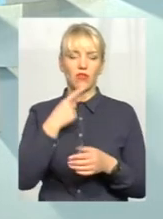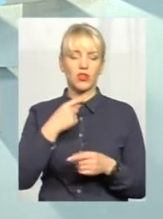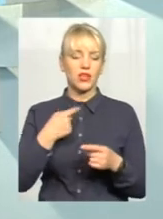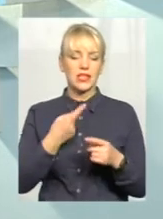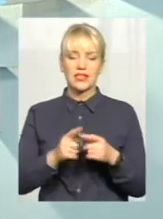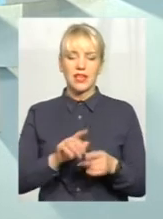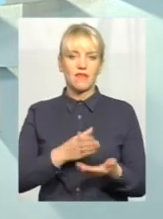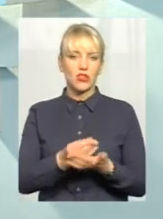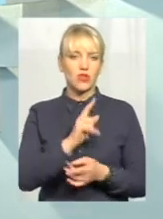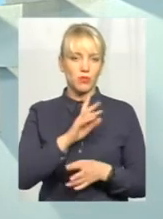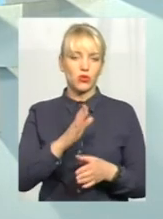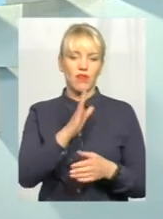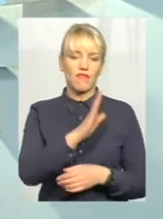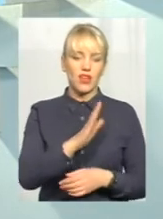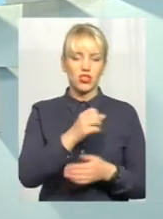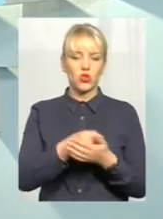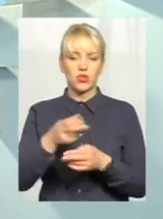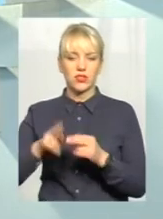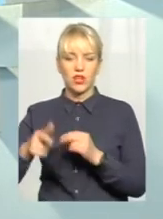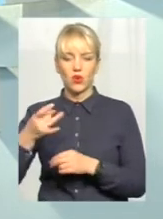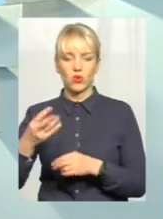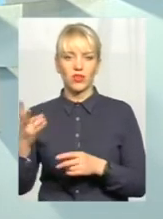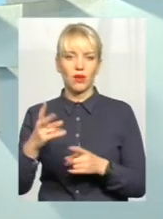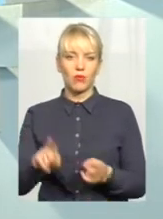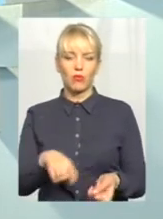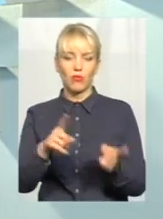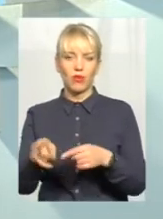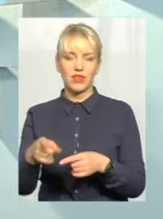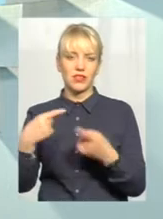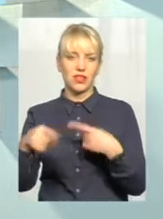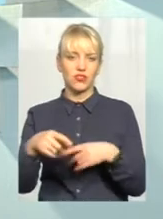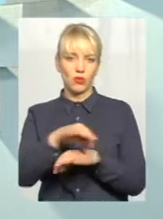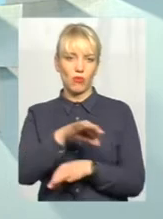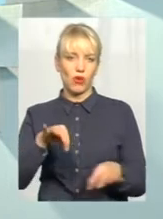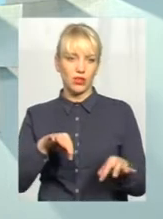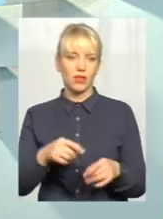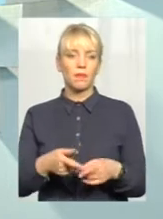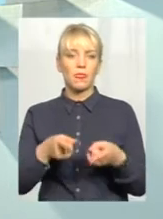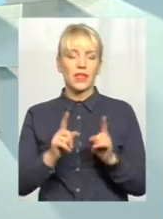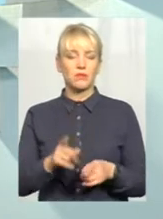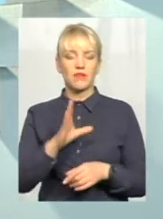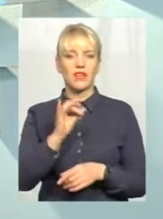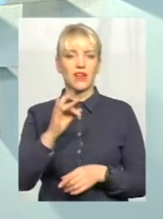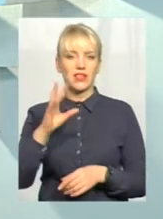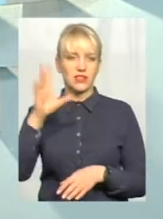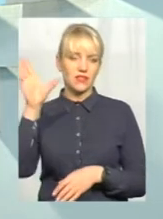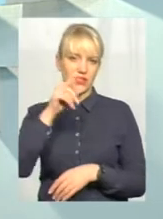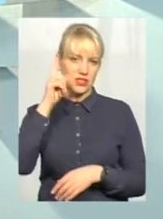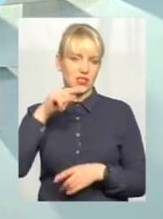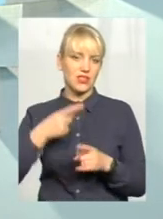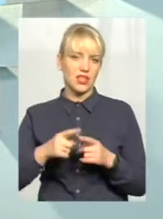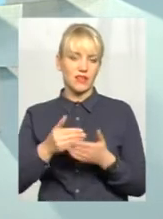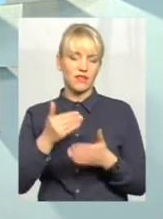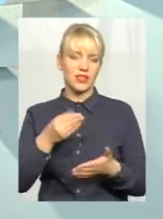З вересня до кінця грудня ці кошти можна було провести по інших якихось проєктах. Тобто, насправді, в вересні про це знали вже всі від